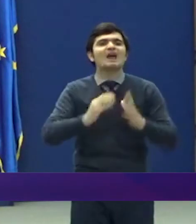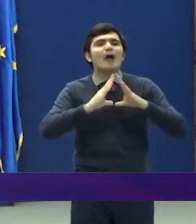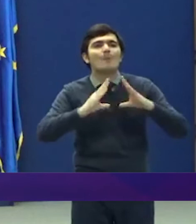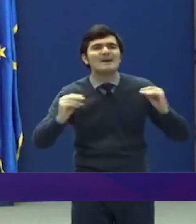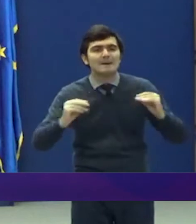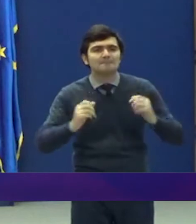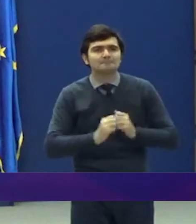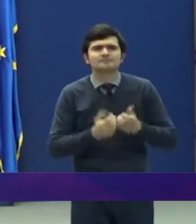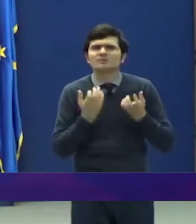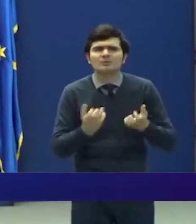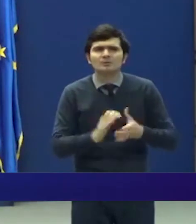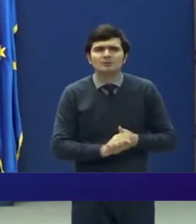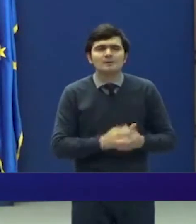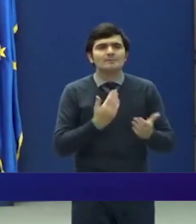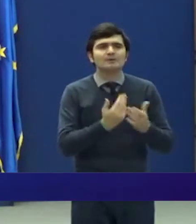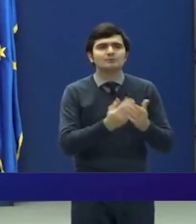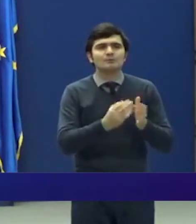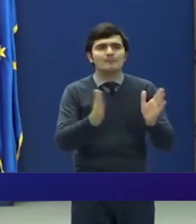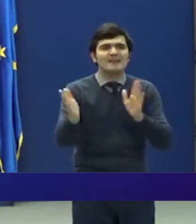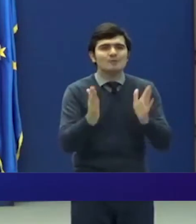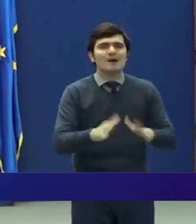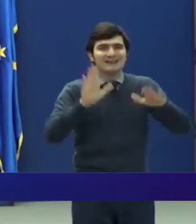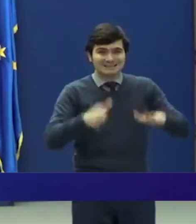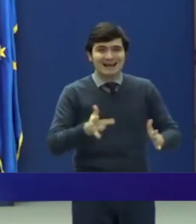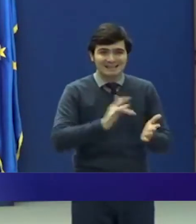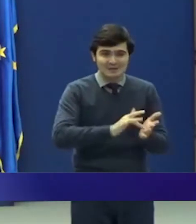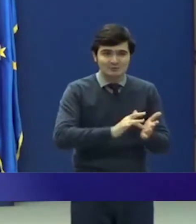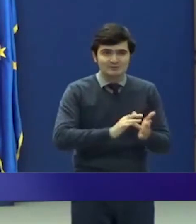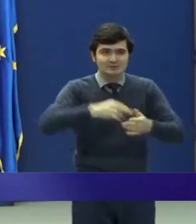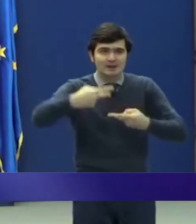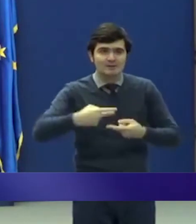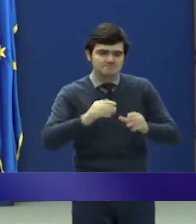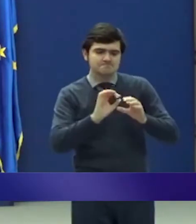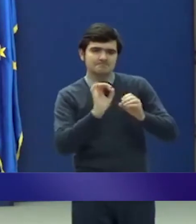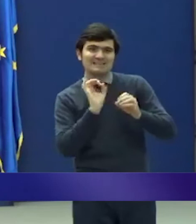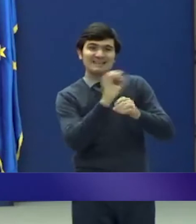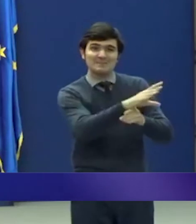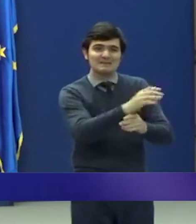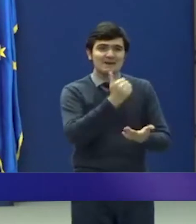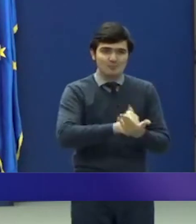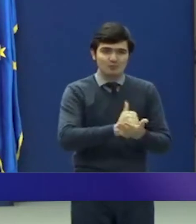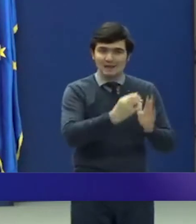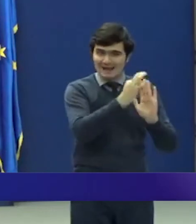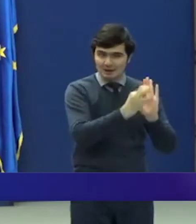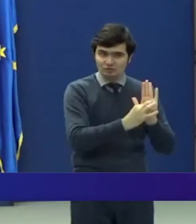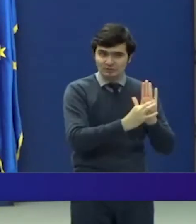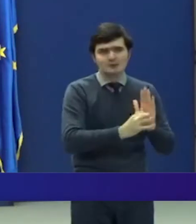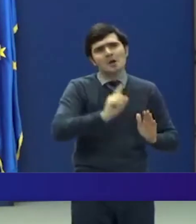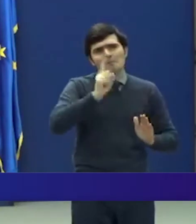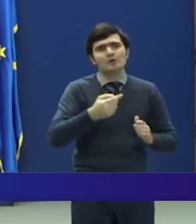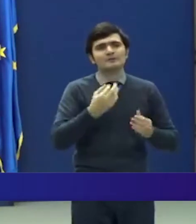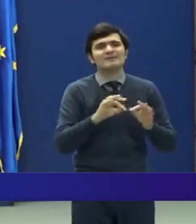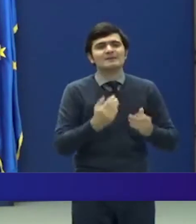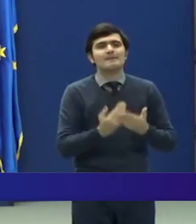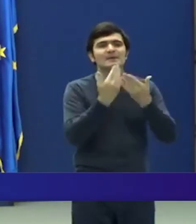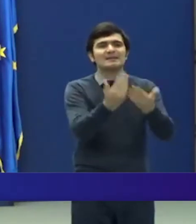în sensul în care, pe durata stării de urgență, trimiterile poștale înregistrate pot fi predate